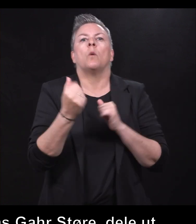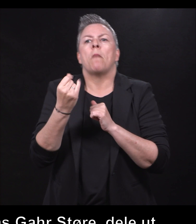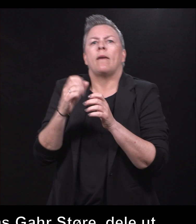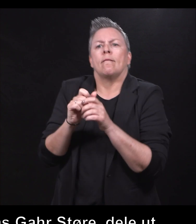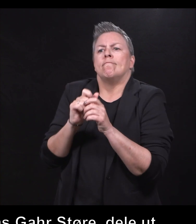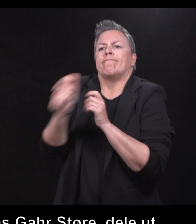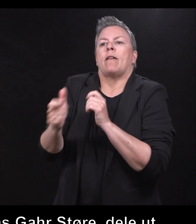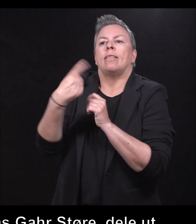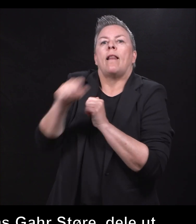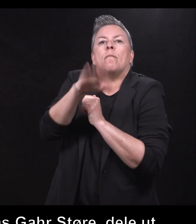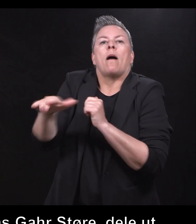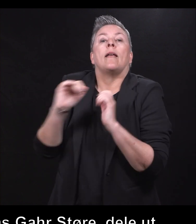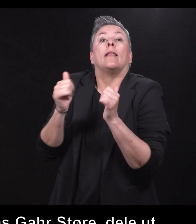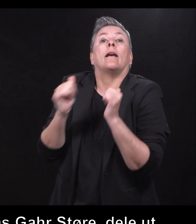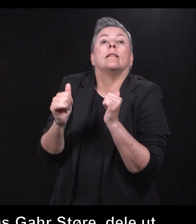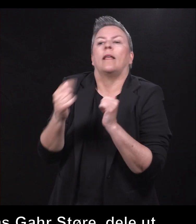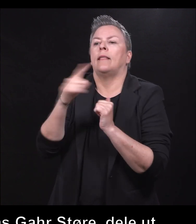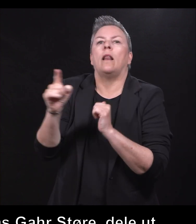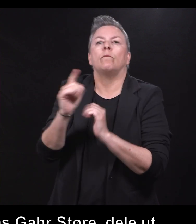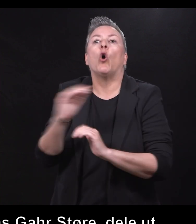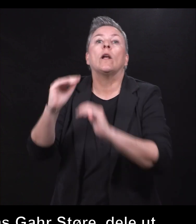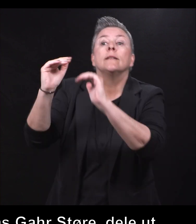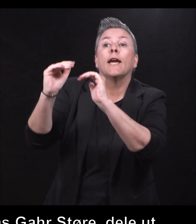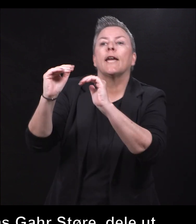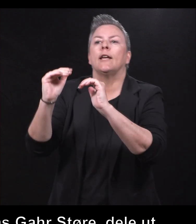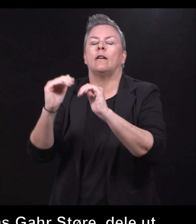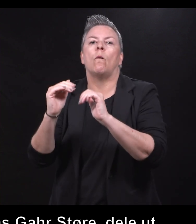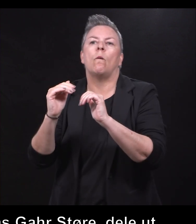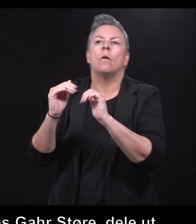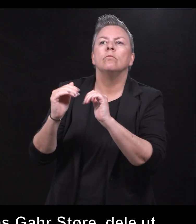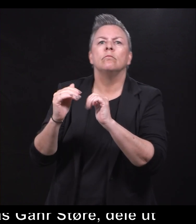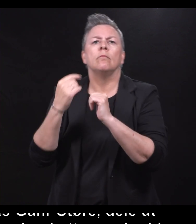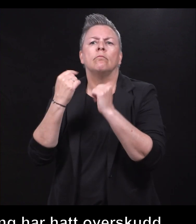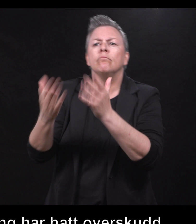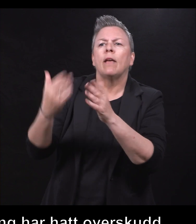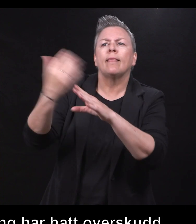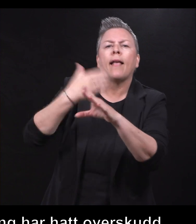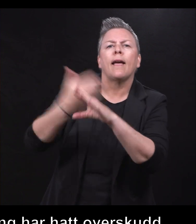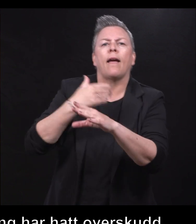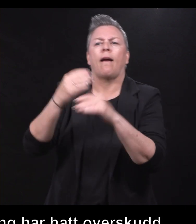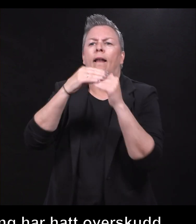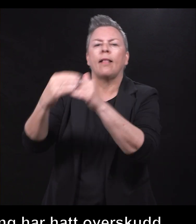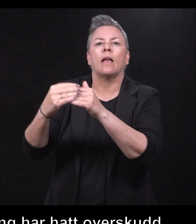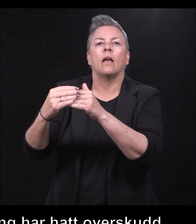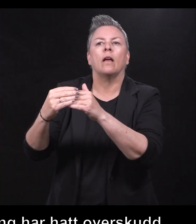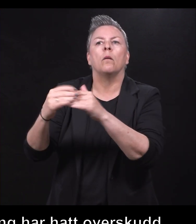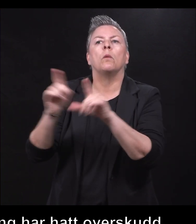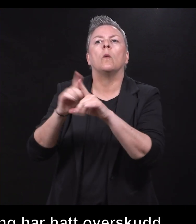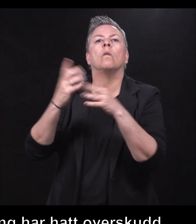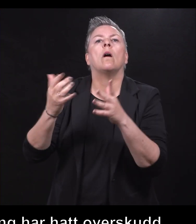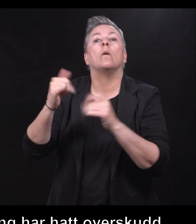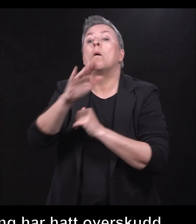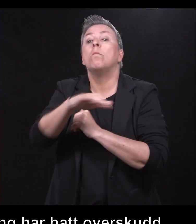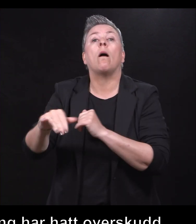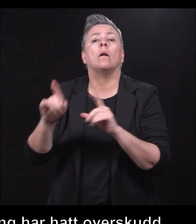til barneidrett, til organisering og trenere og ledere, sånn at barn som kanskje ellers